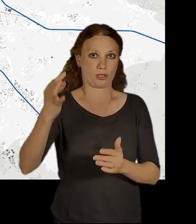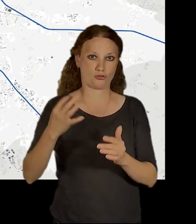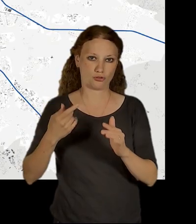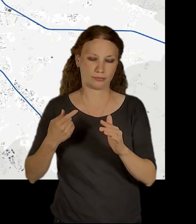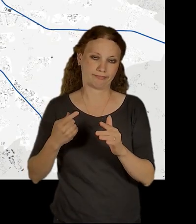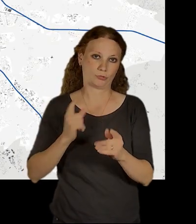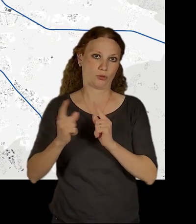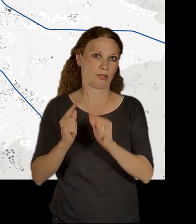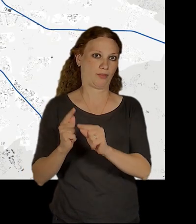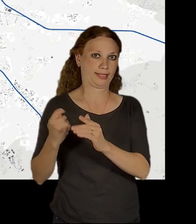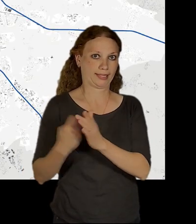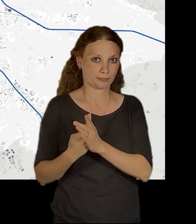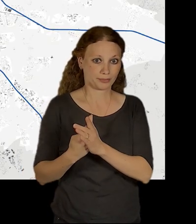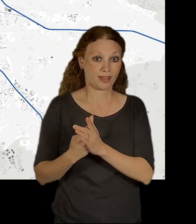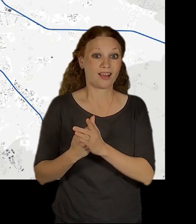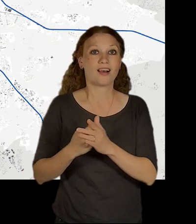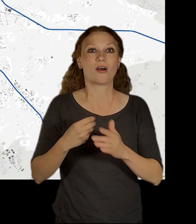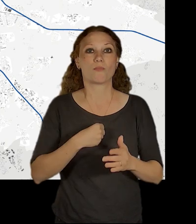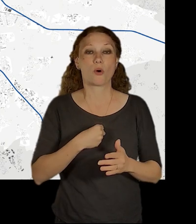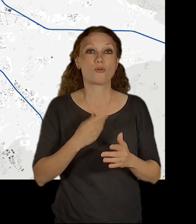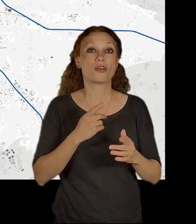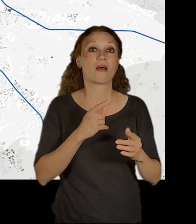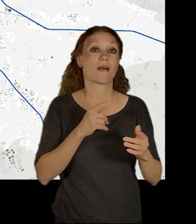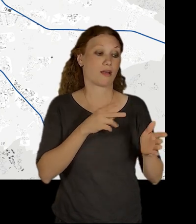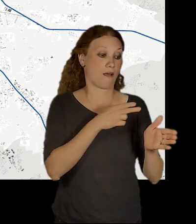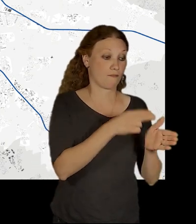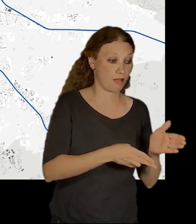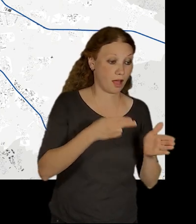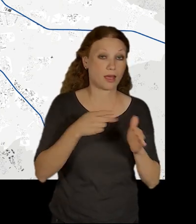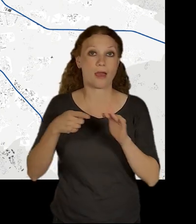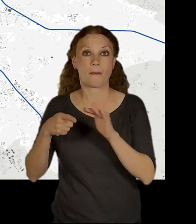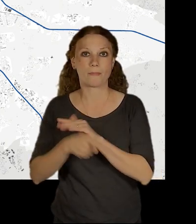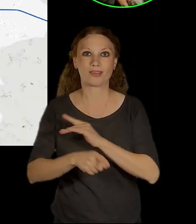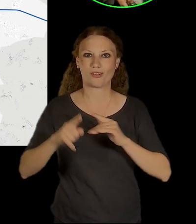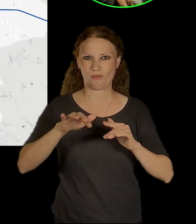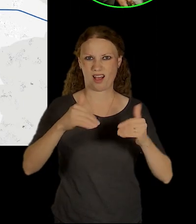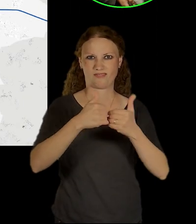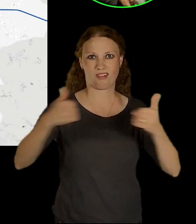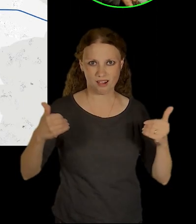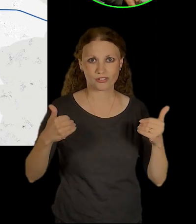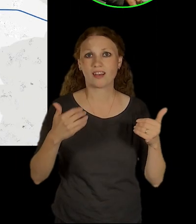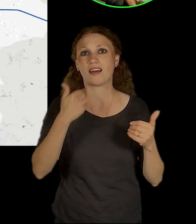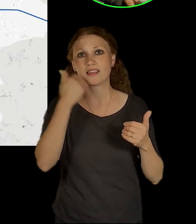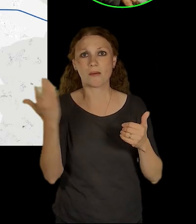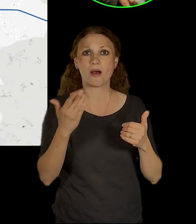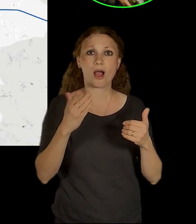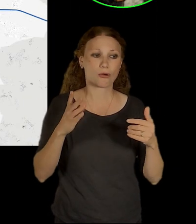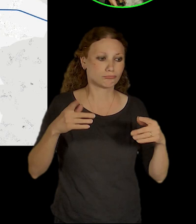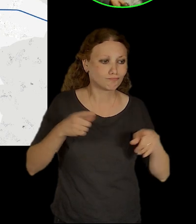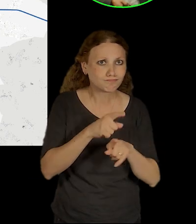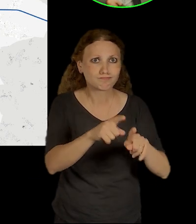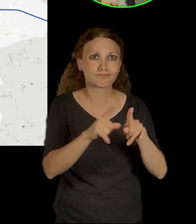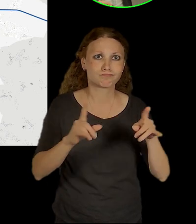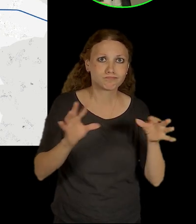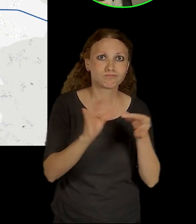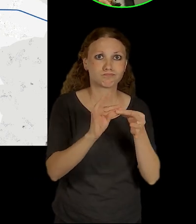s železnicí přímo nepotkává a je to navrženo jako vlastně zcela samostatný dopravní mód, který